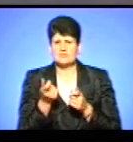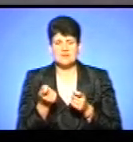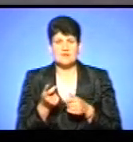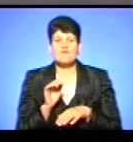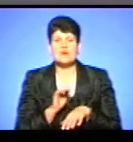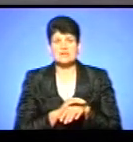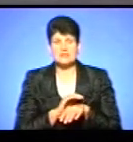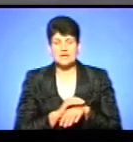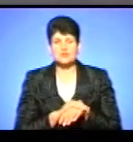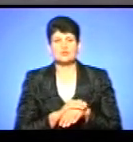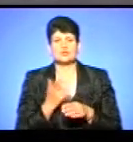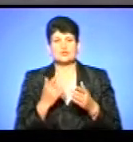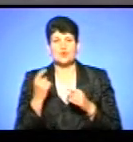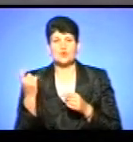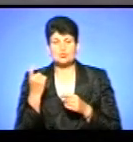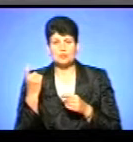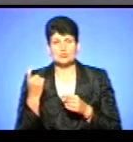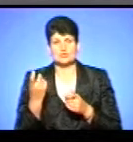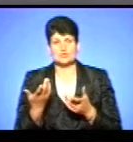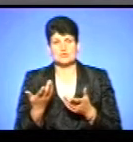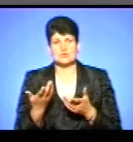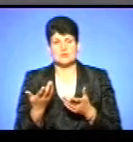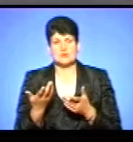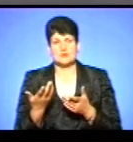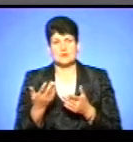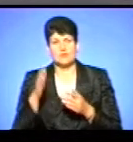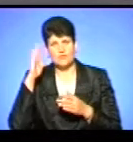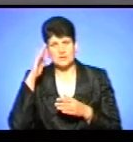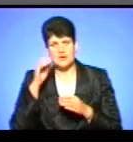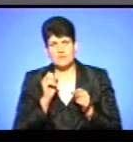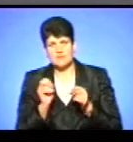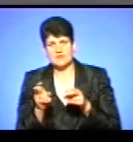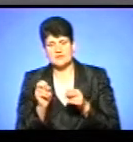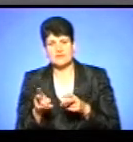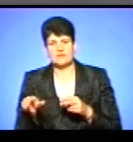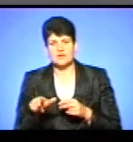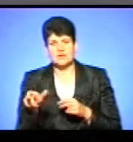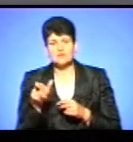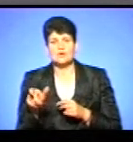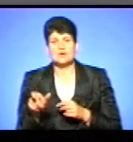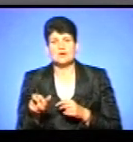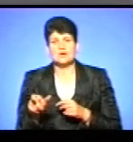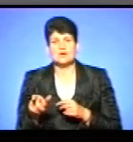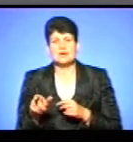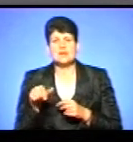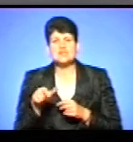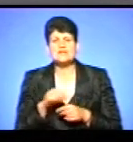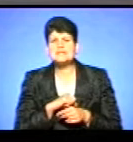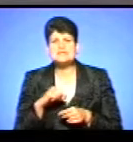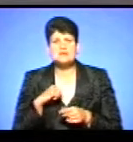якщо навіть ті господарсько-побутові води попадають в річку, вони потім далі розчиняються, річка фактично очищається,